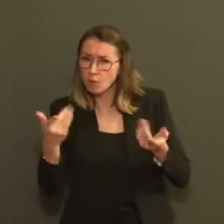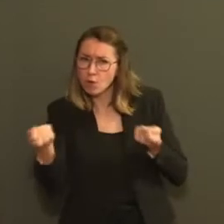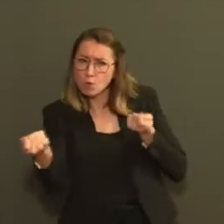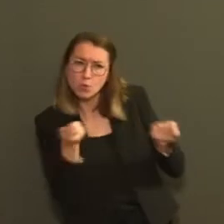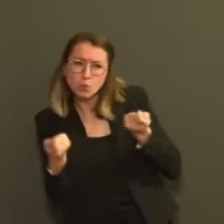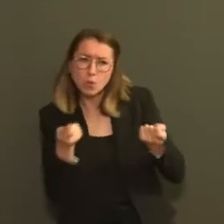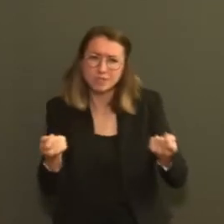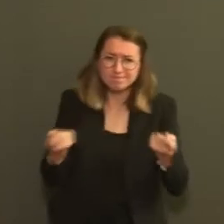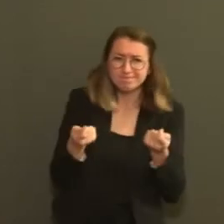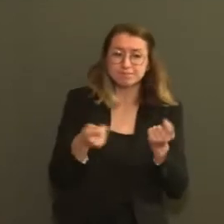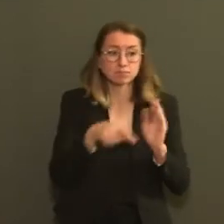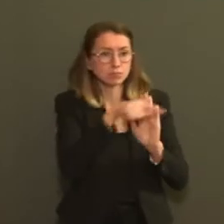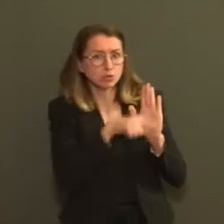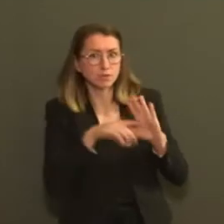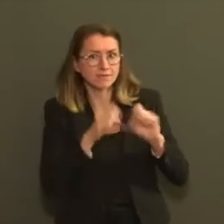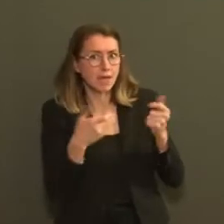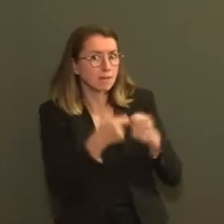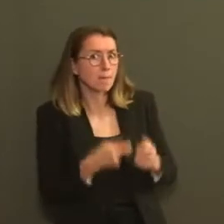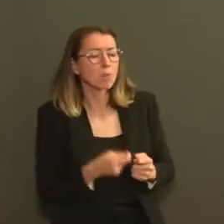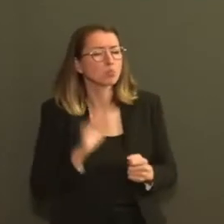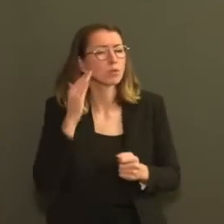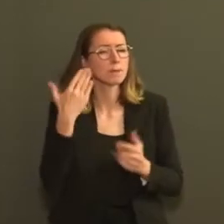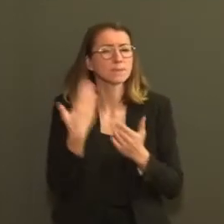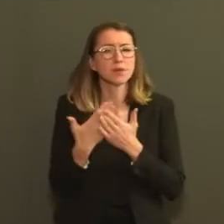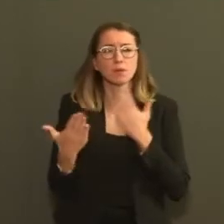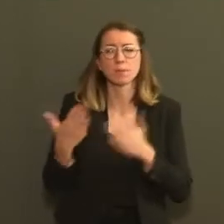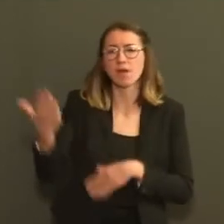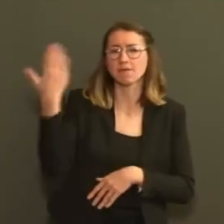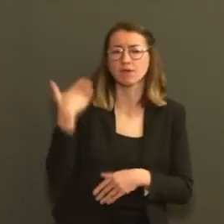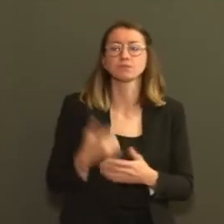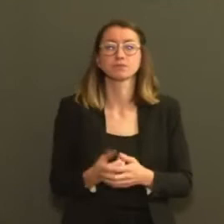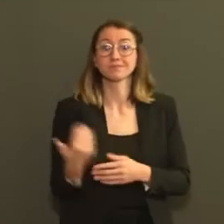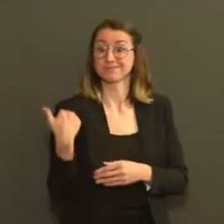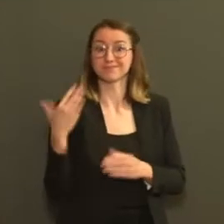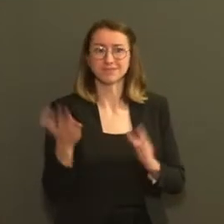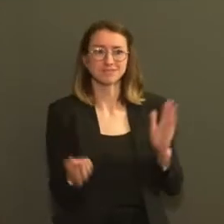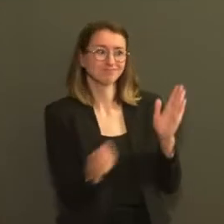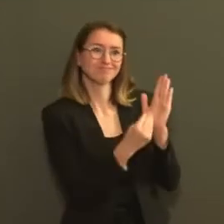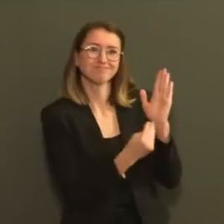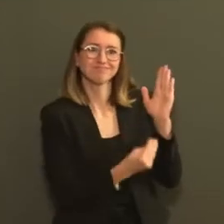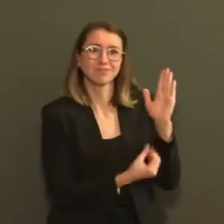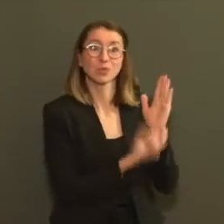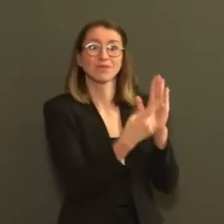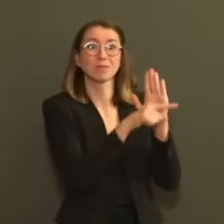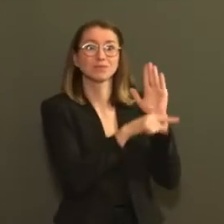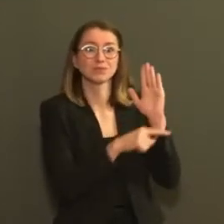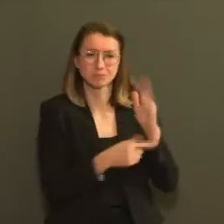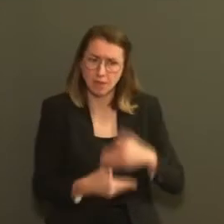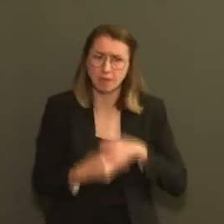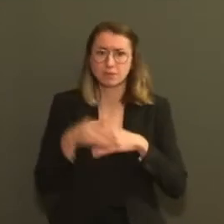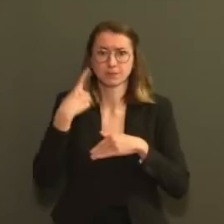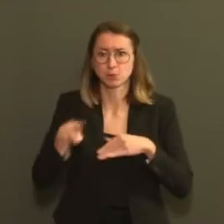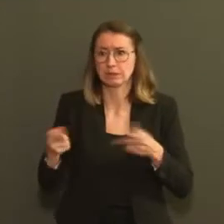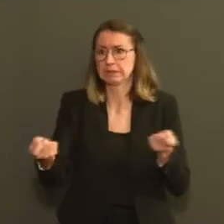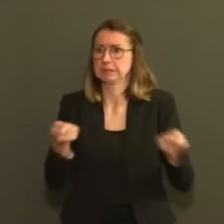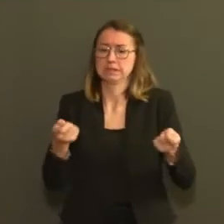Des mesures plus strictes, certaines ont déjà été prises, peuvent nous aider à modifier la courbe. Mais l'arme la plus puissante,